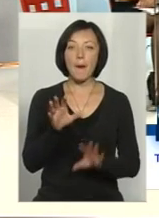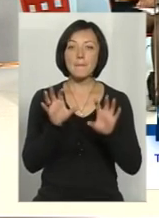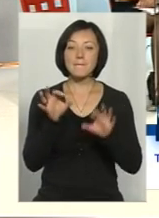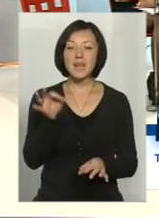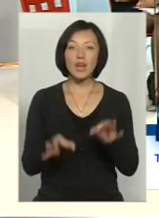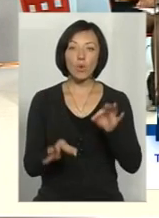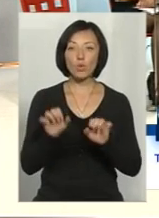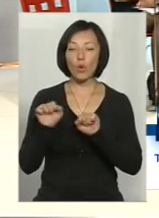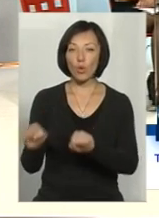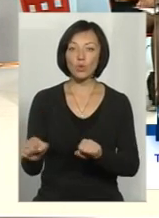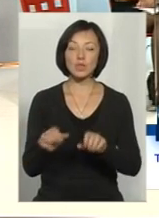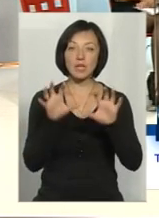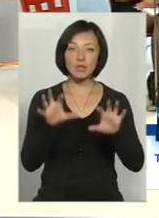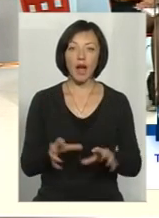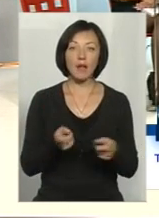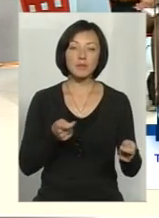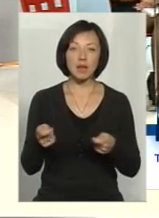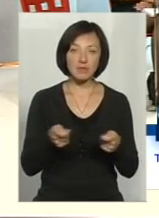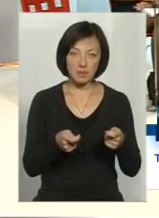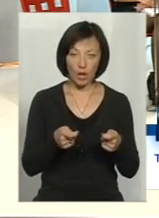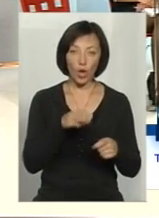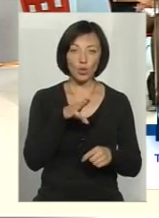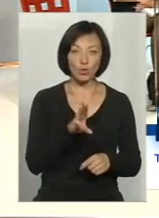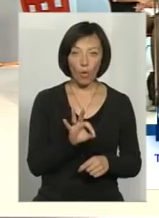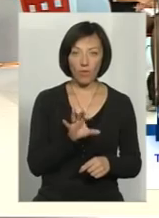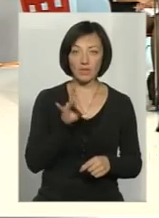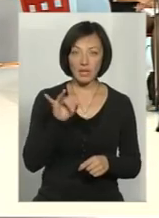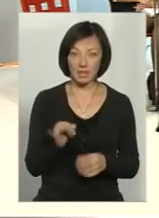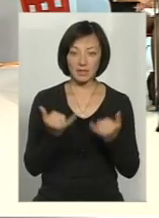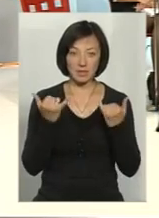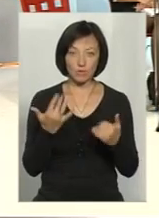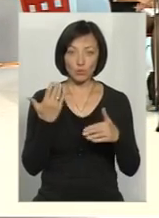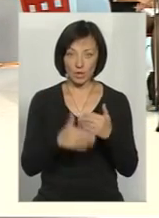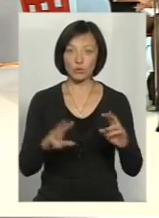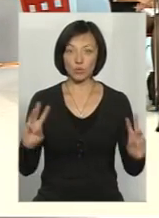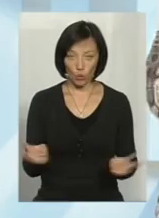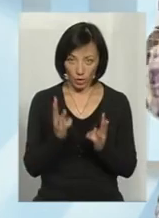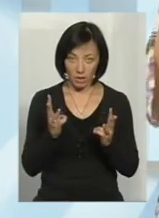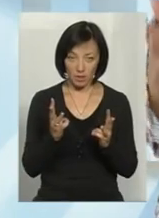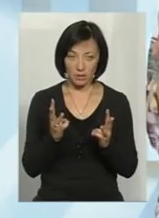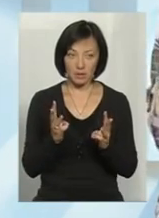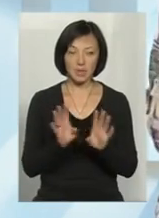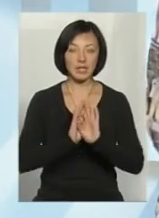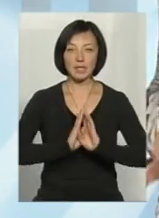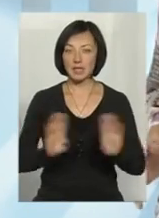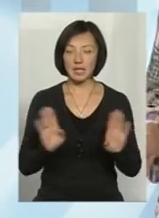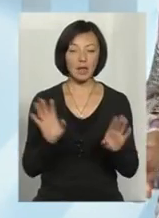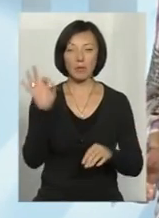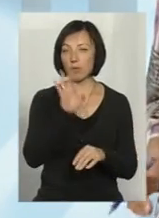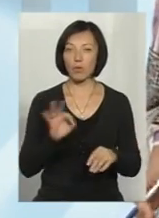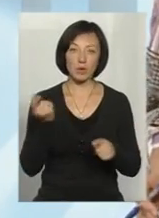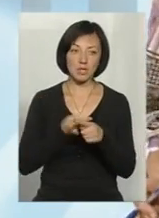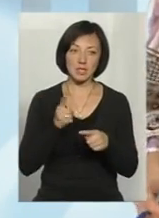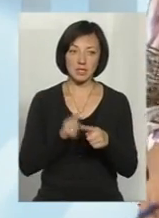законодавства саме адміністрацією НПП Подільської ТОВТР. тепер, після цього, що вже згоріло, вже немає, ви